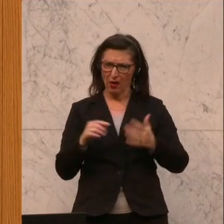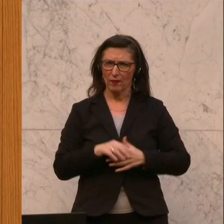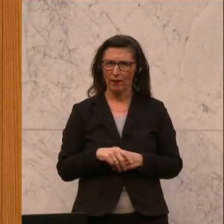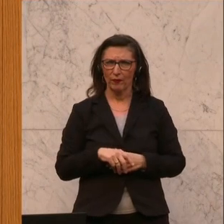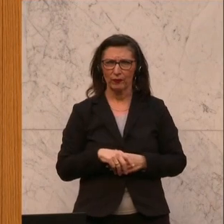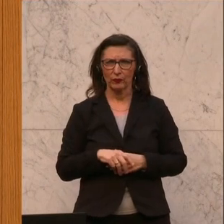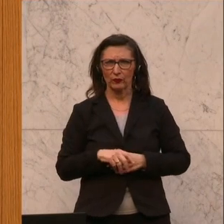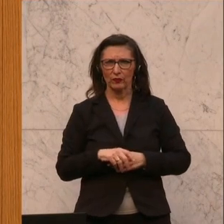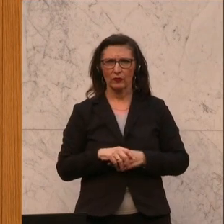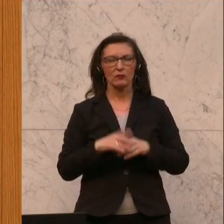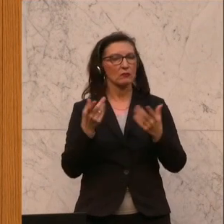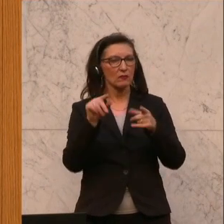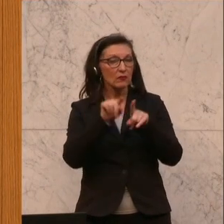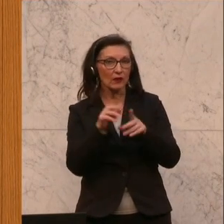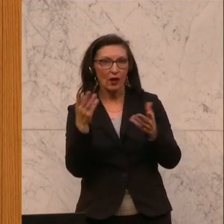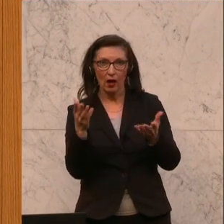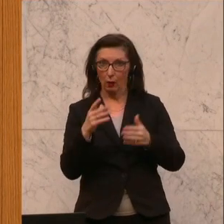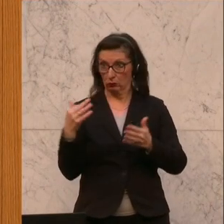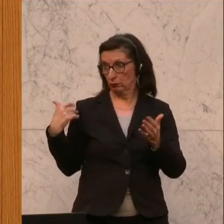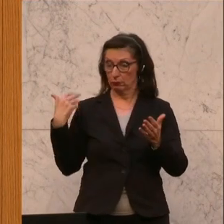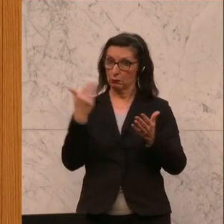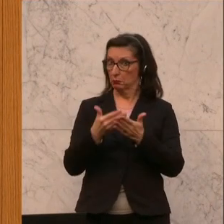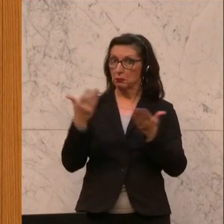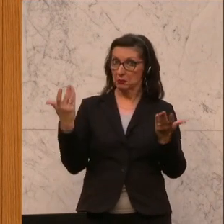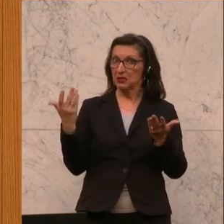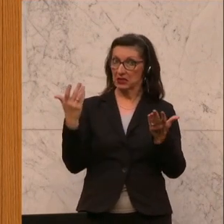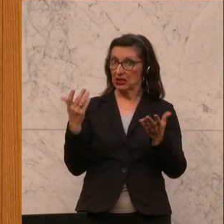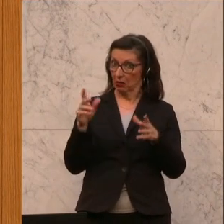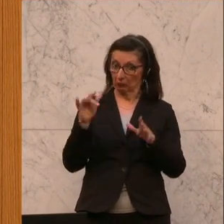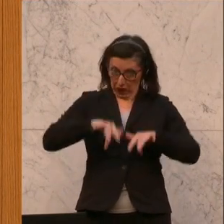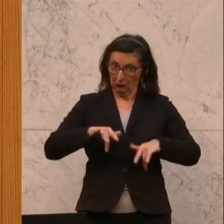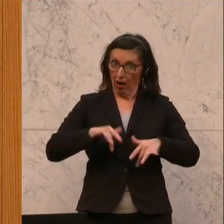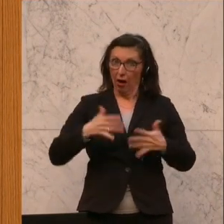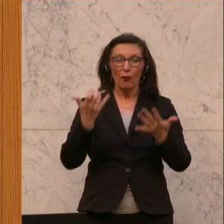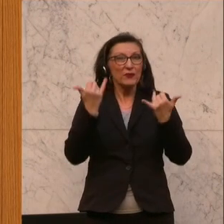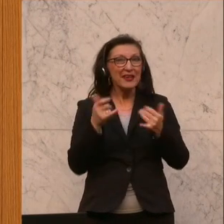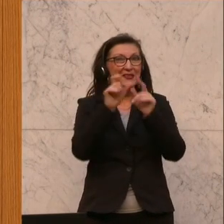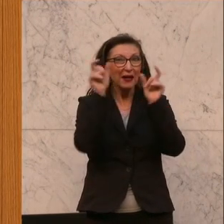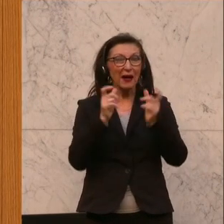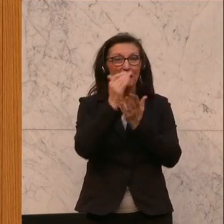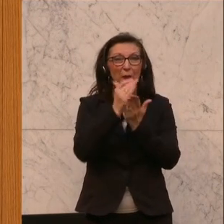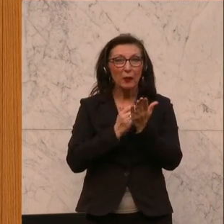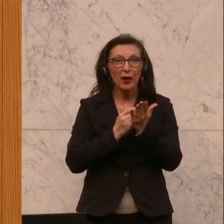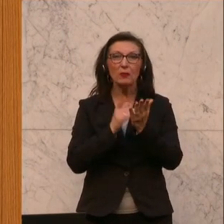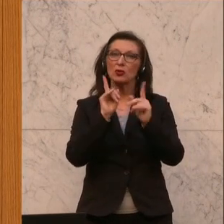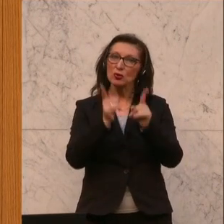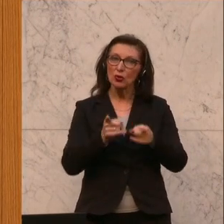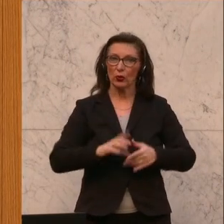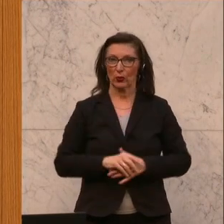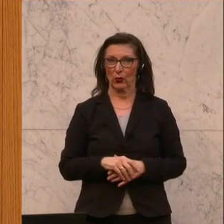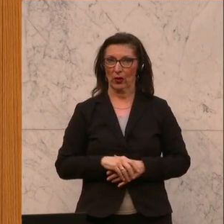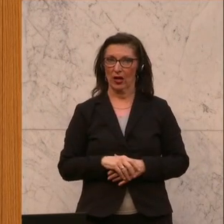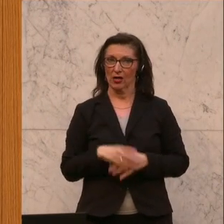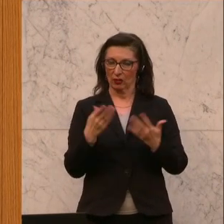auch da hat es ein bisheriges gegeben, und dieses Rahmenprogramm jetzt soll ja auch anstelle dieses